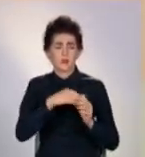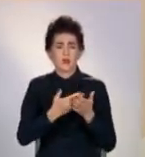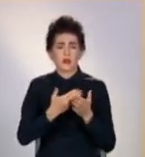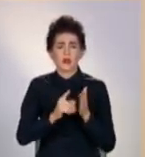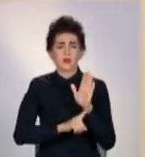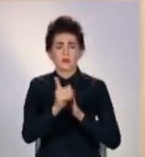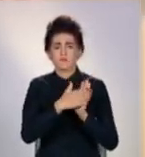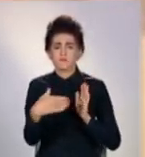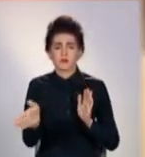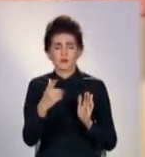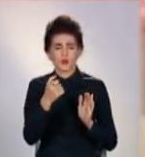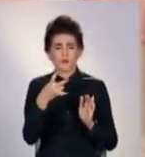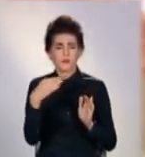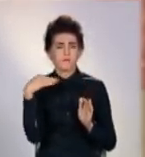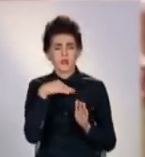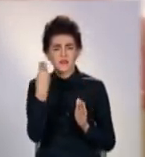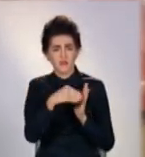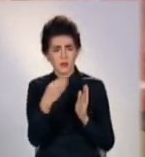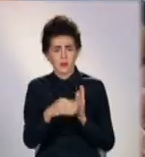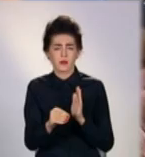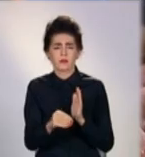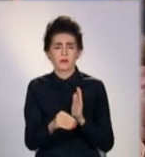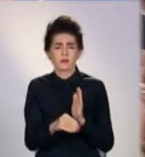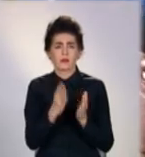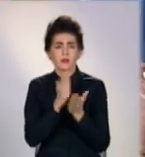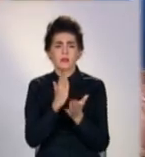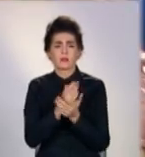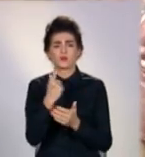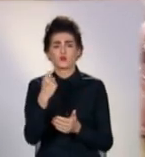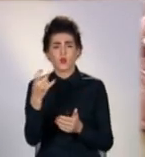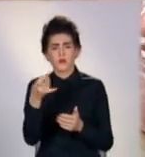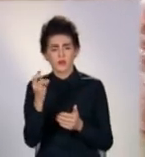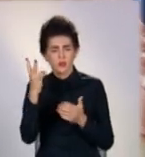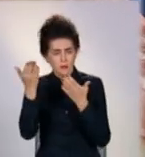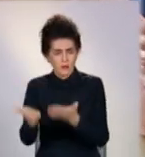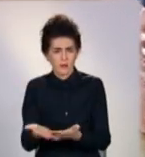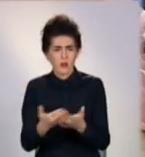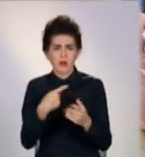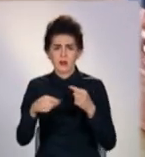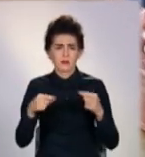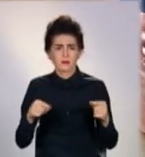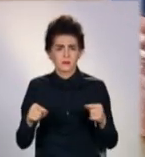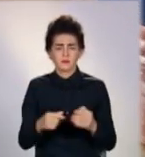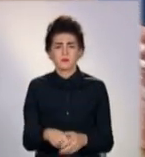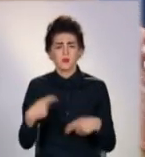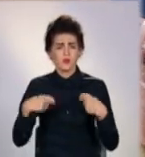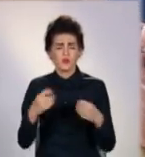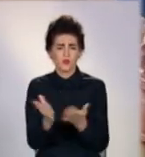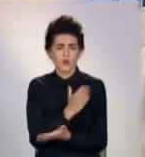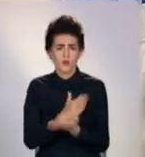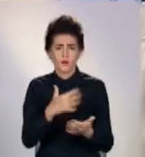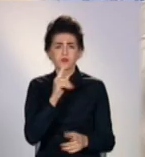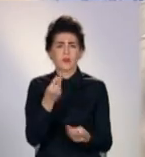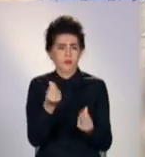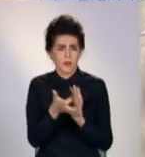правлять за свинину. М'ясо, чесно, не беруть. 100 гривень в задній часі. Дуже плохо. А людей в день не трогає.